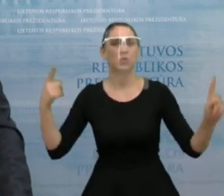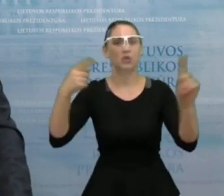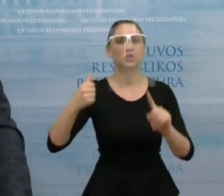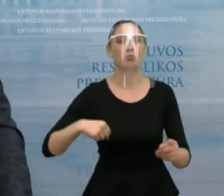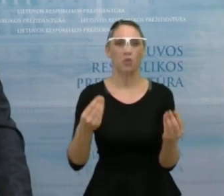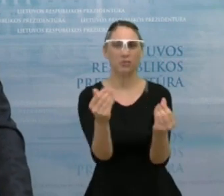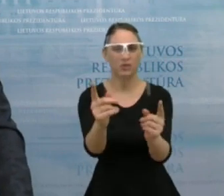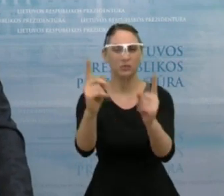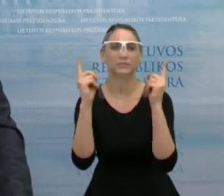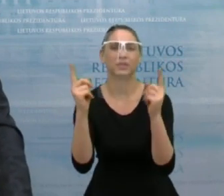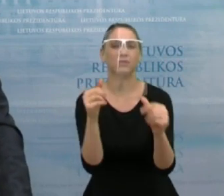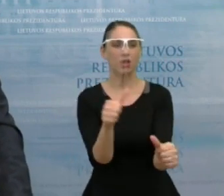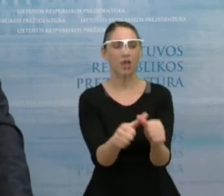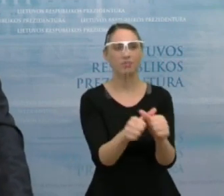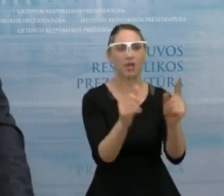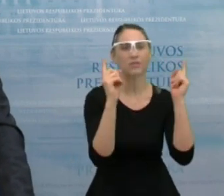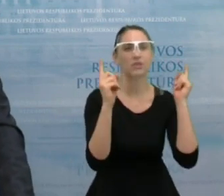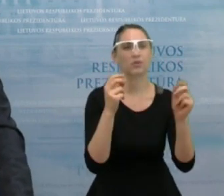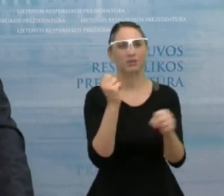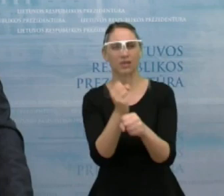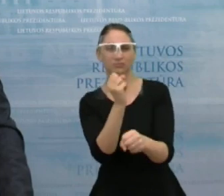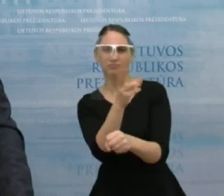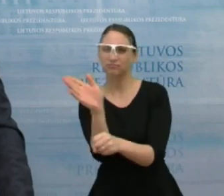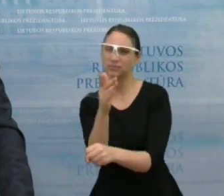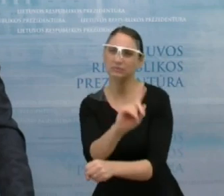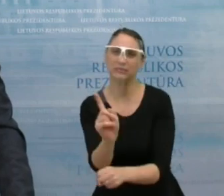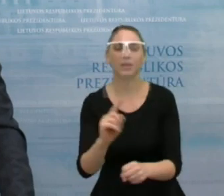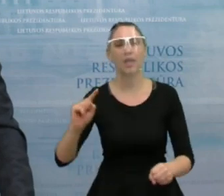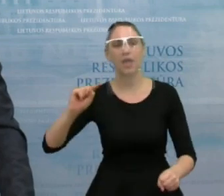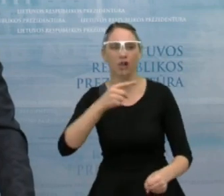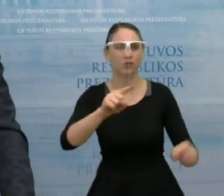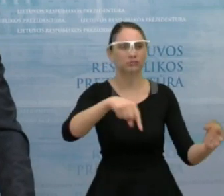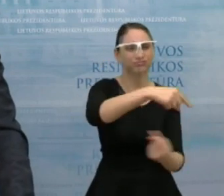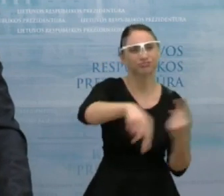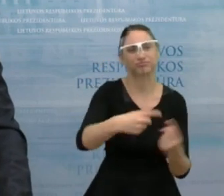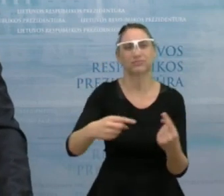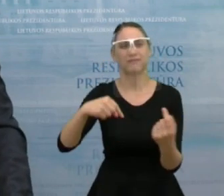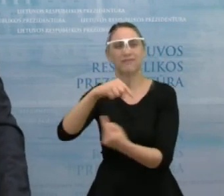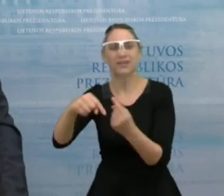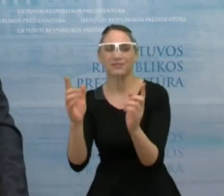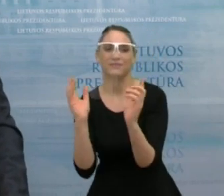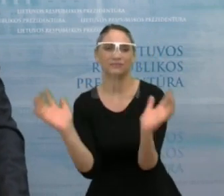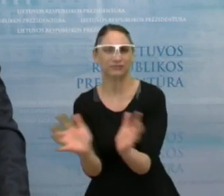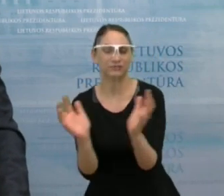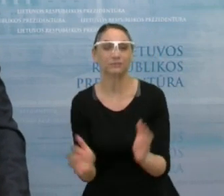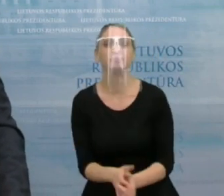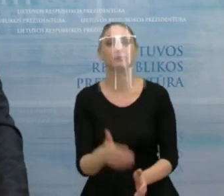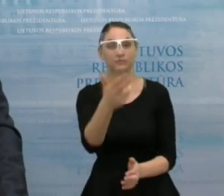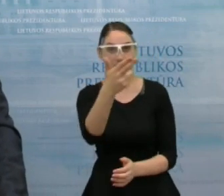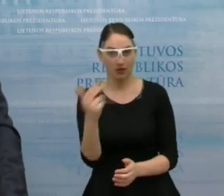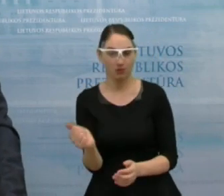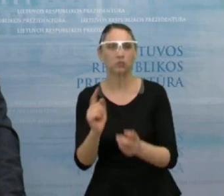pajamos, išsaugoti darbo vietas, išsaugoti verslo ir ekonomikos gyvybingumą. Skolos saugimas, deficitas, taip, tai yra